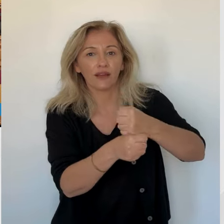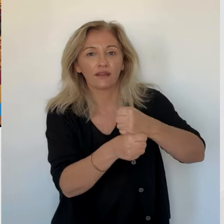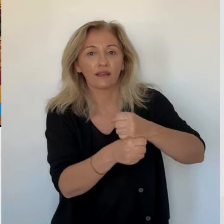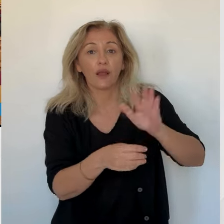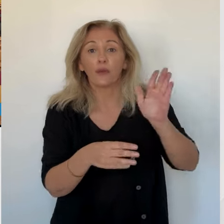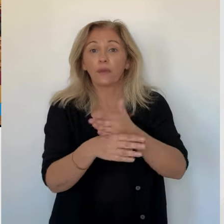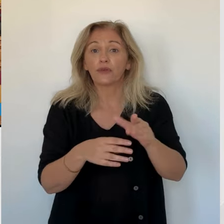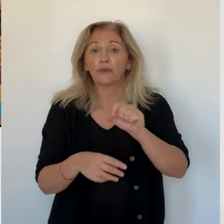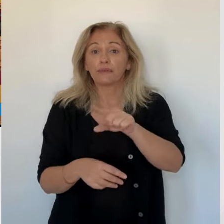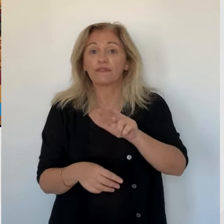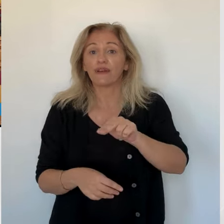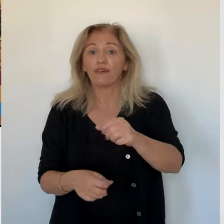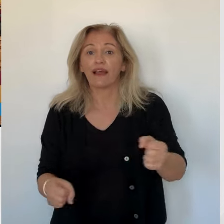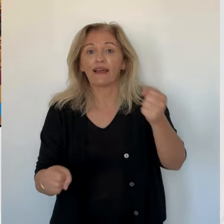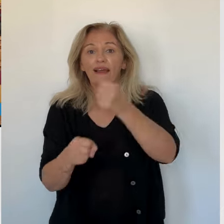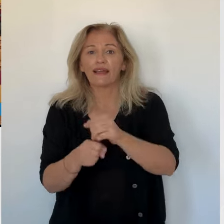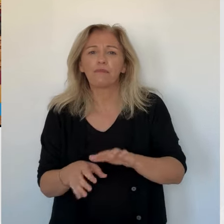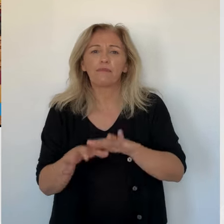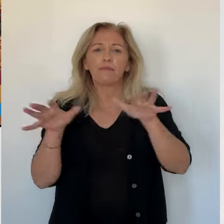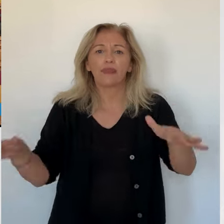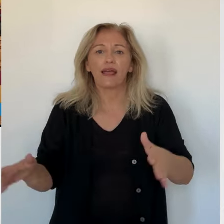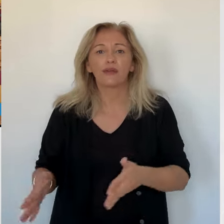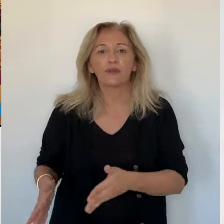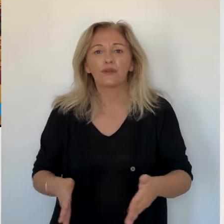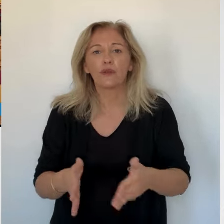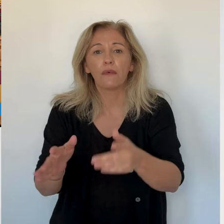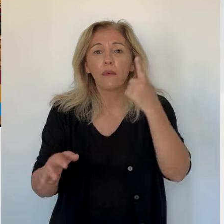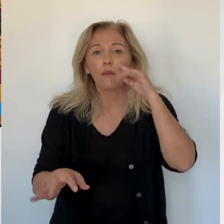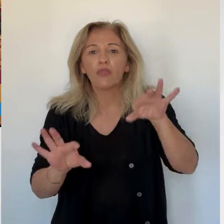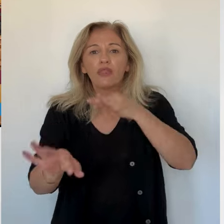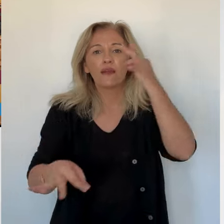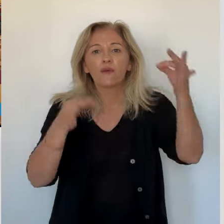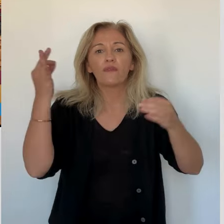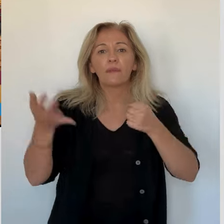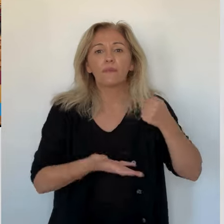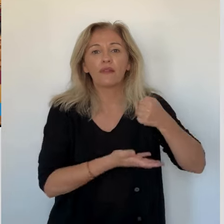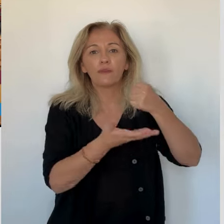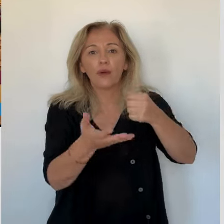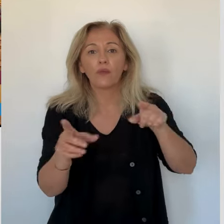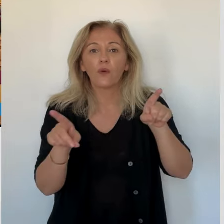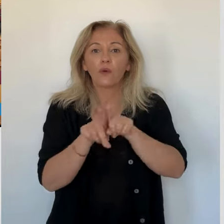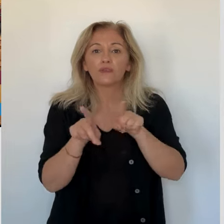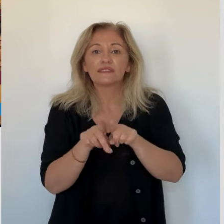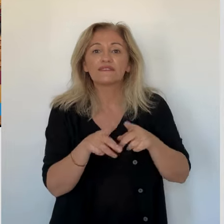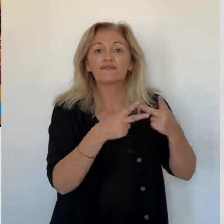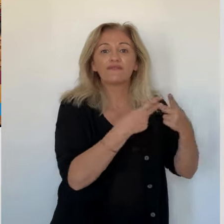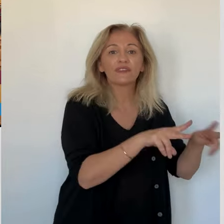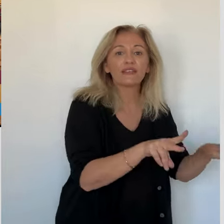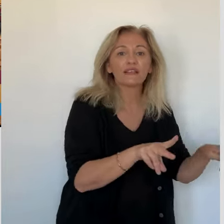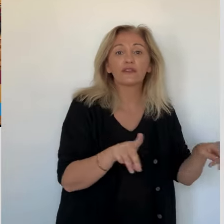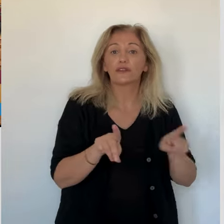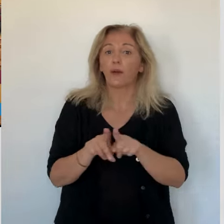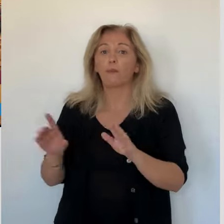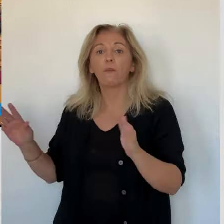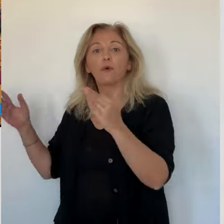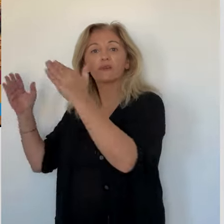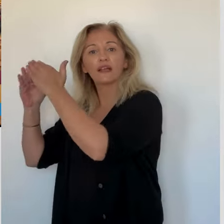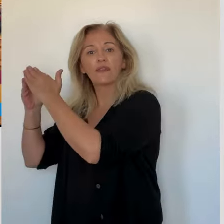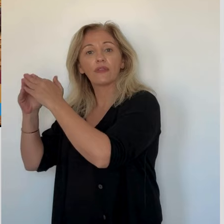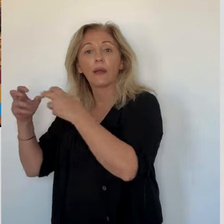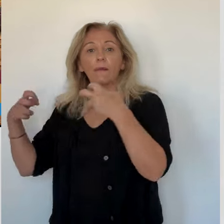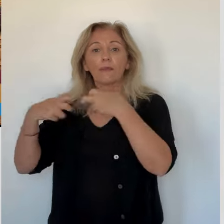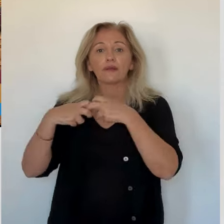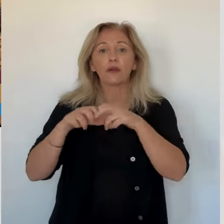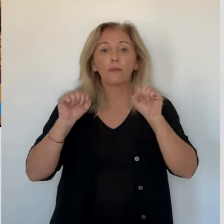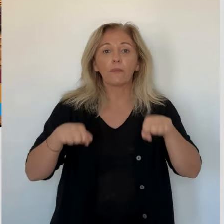constituer un certain nombre d'itinéraires et de valoriser notre patrimoine, soit sur la côte, soit dans l'intérieur. On peut penser à la Tour de Faute